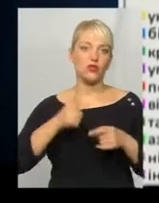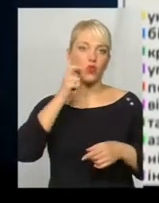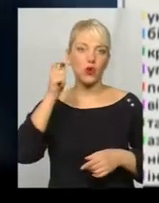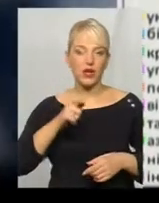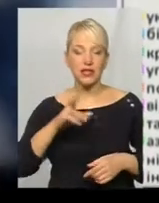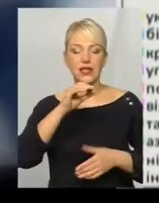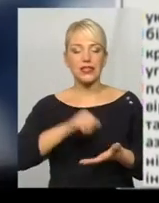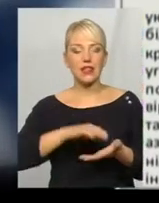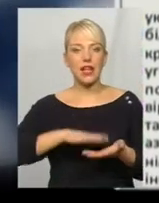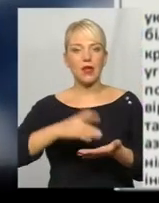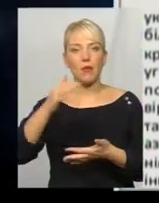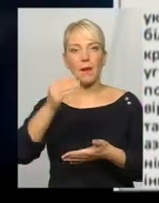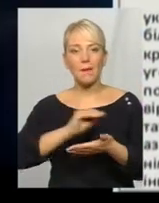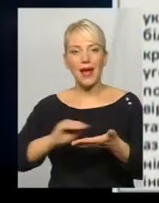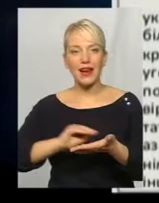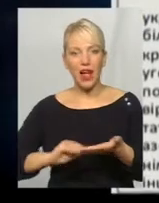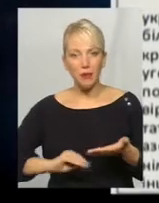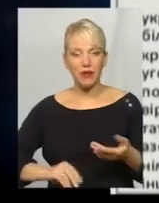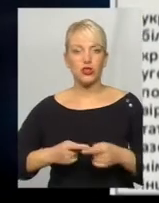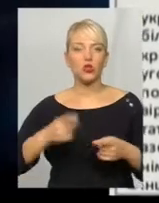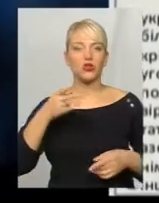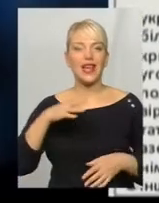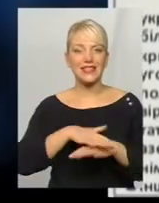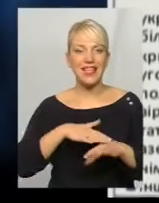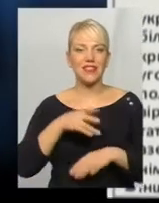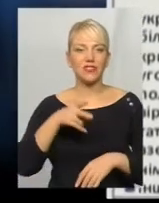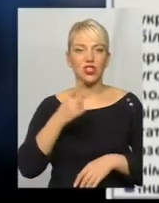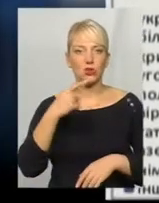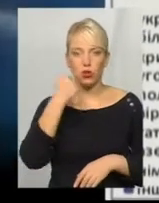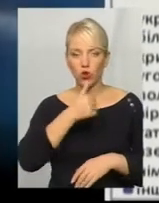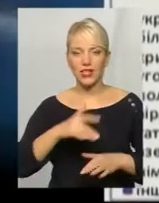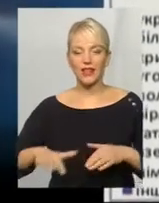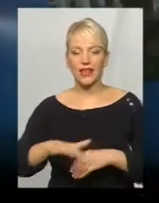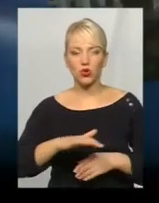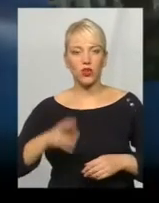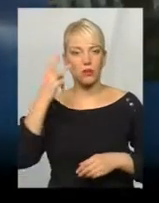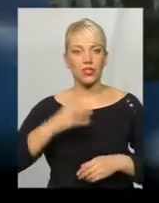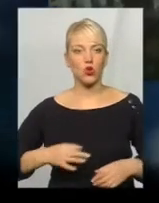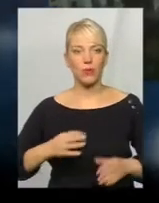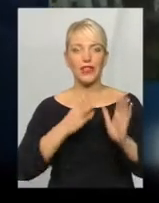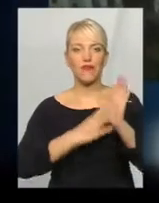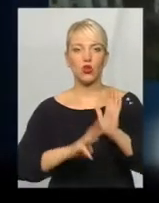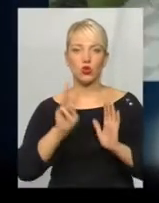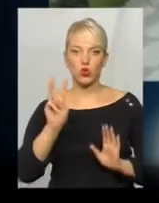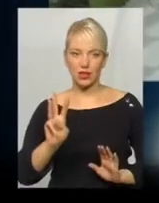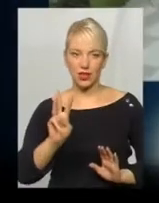За даними перепису населення 2001 року на території Хмельницької області, 93